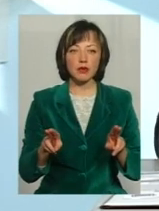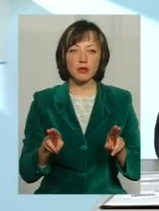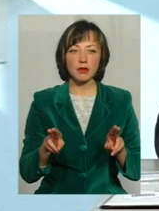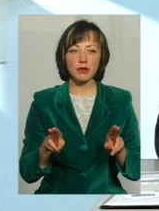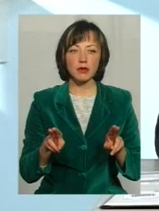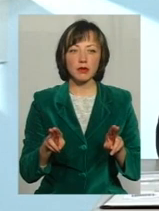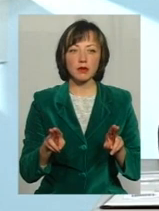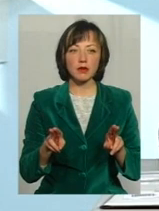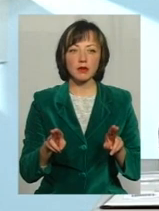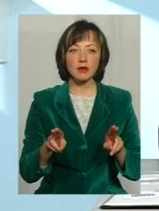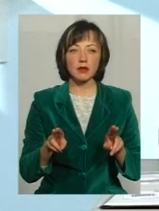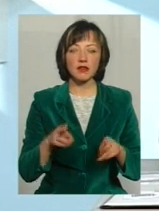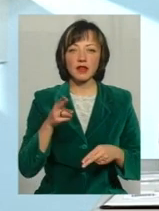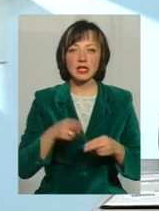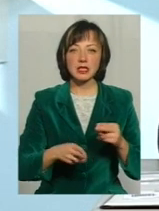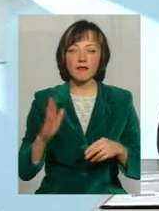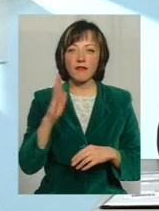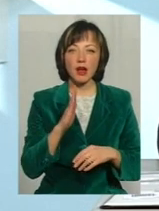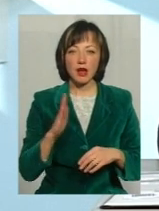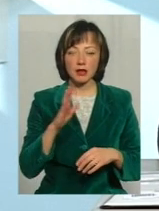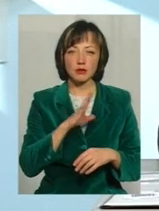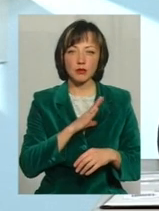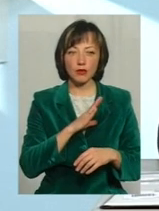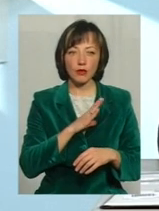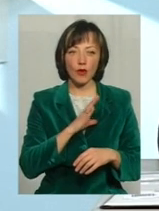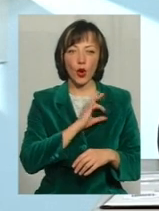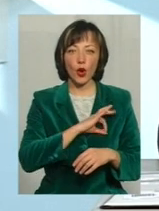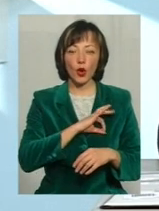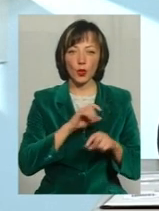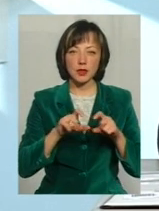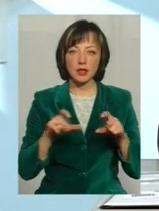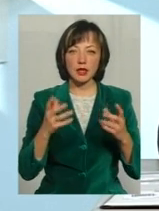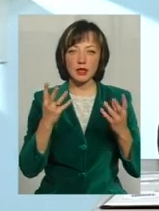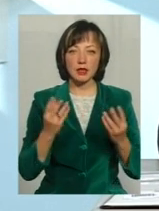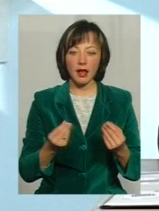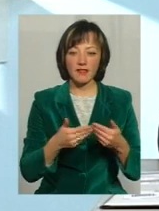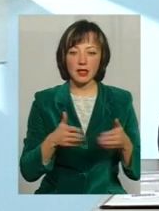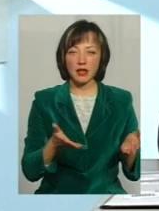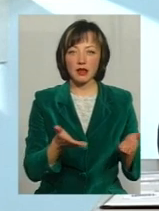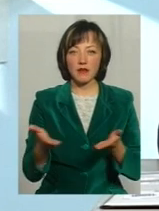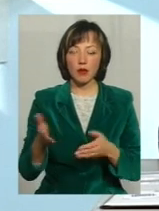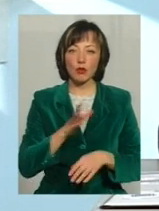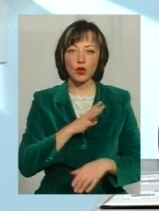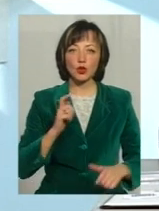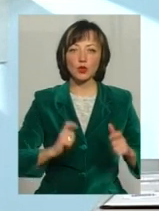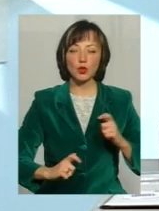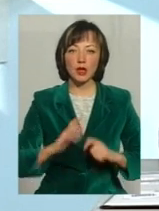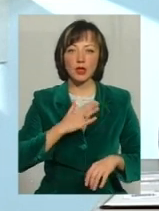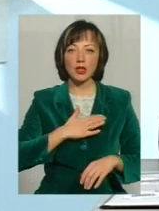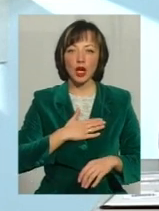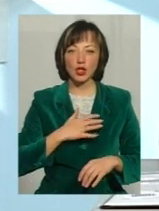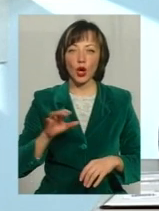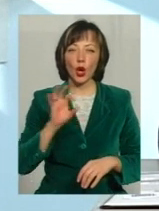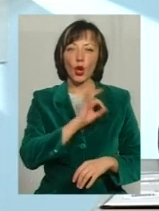в кінці вересня також був в юстиції День у кризах дверей, де були студенти наших проведених вузів